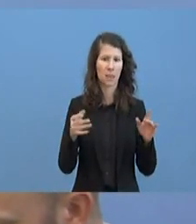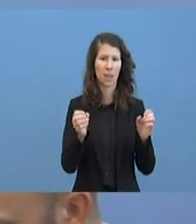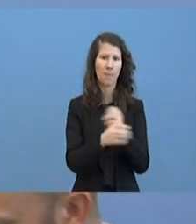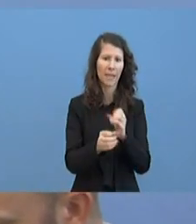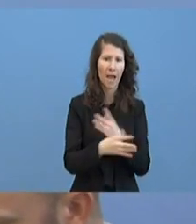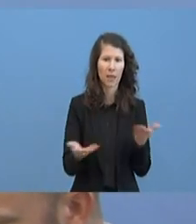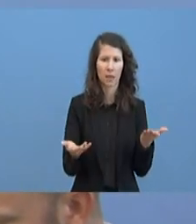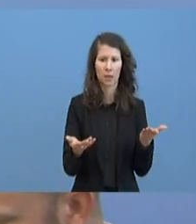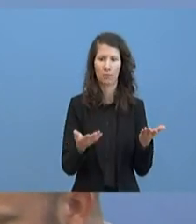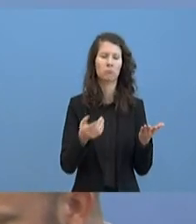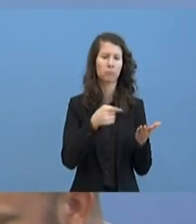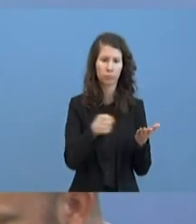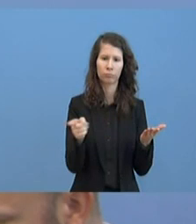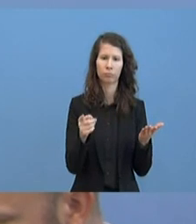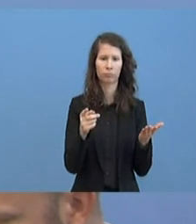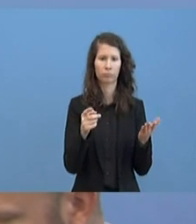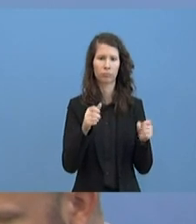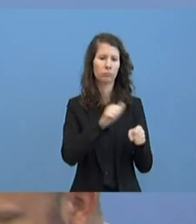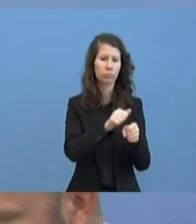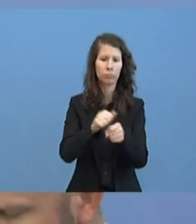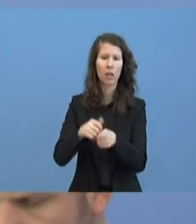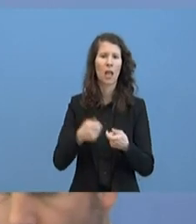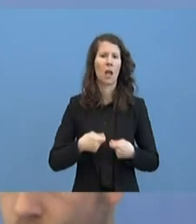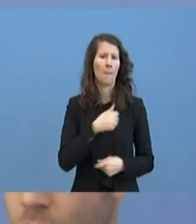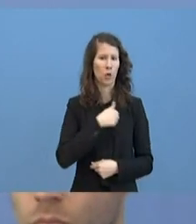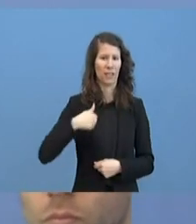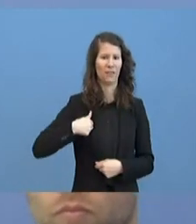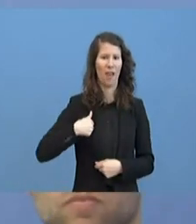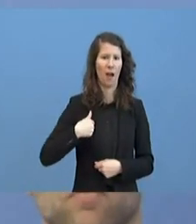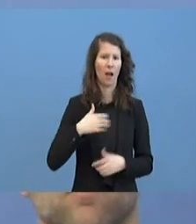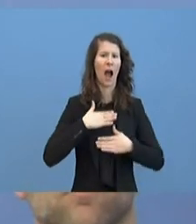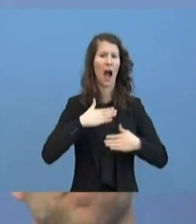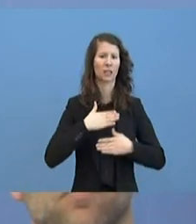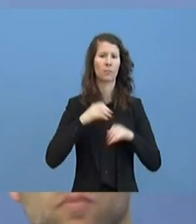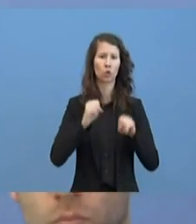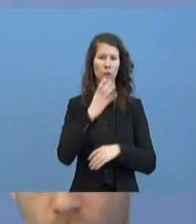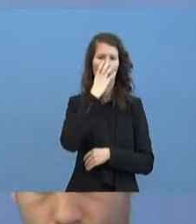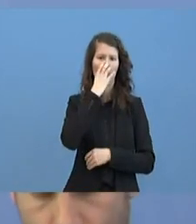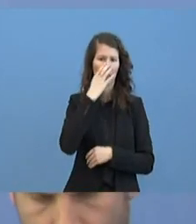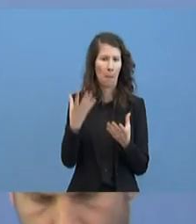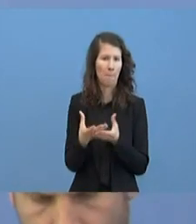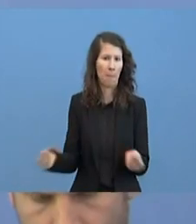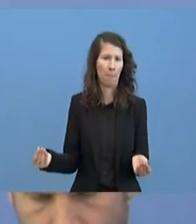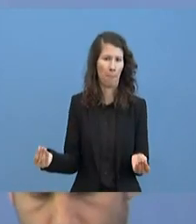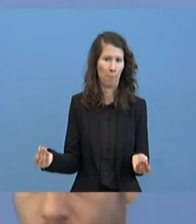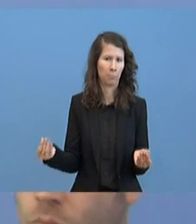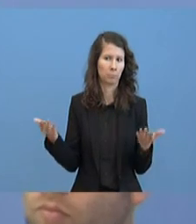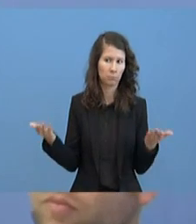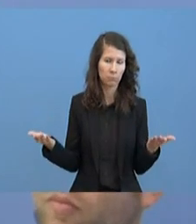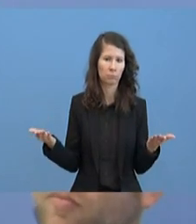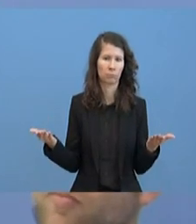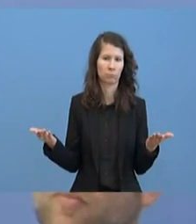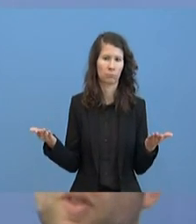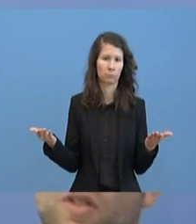missverständliche Meldungen darüber, dass der Bundeswehr Atemschutzmasken abhandengekommen seien. Und wir haben auch noch eine